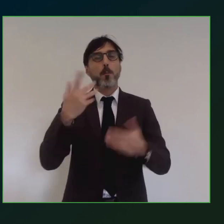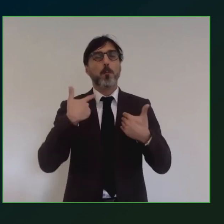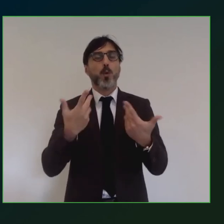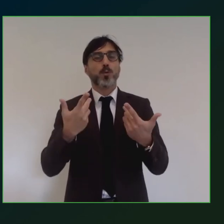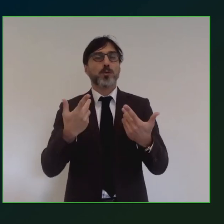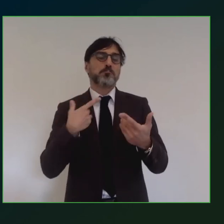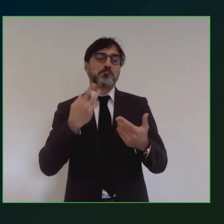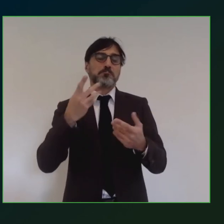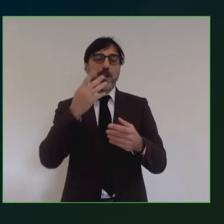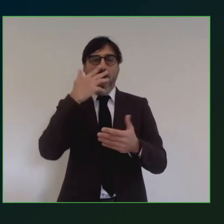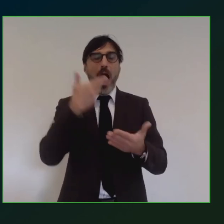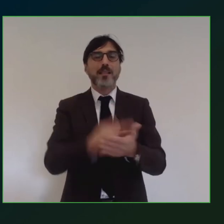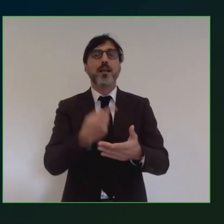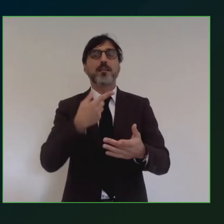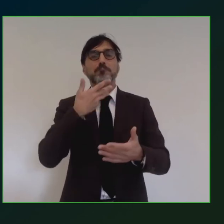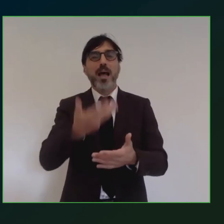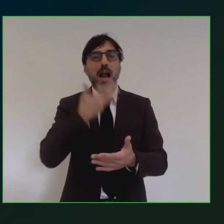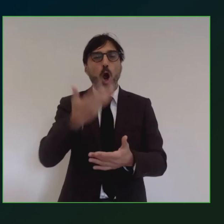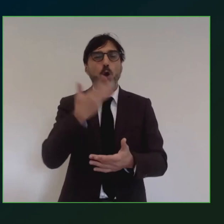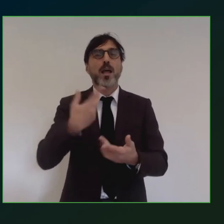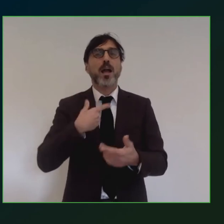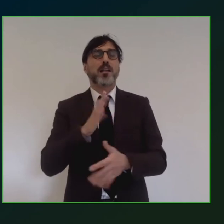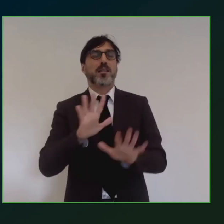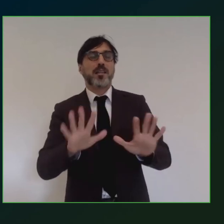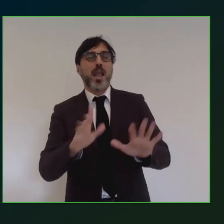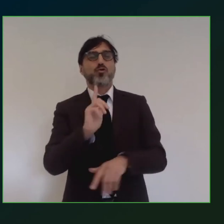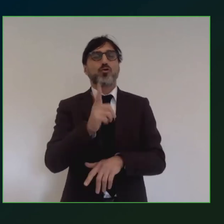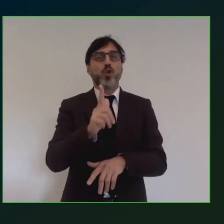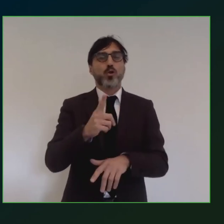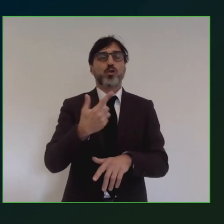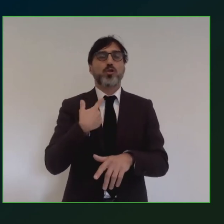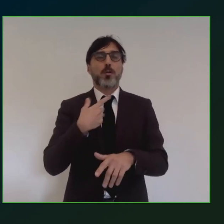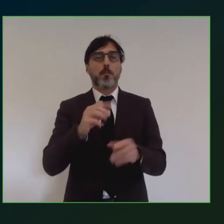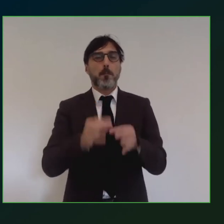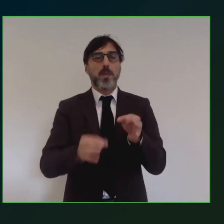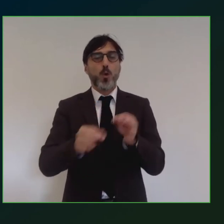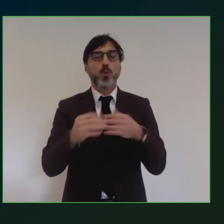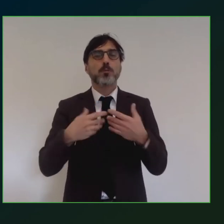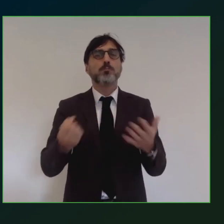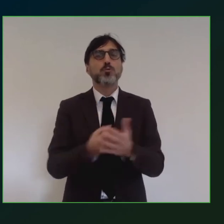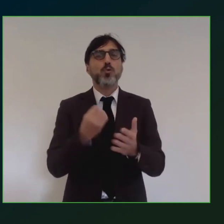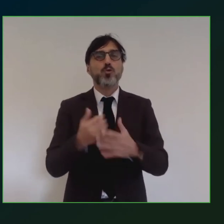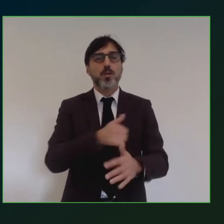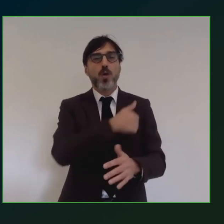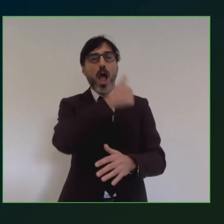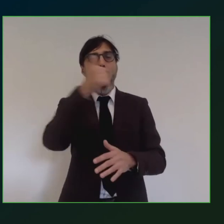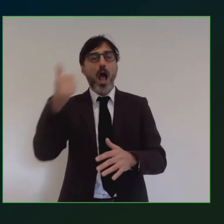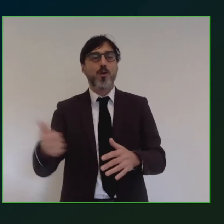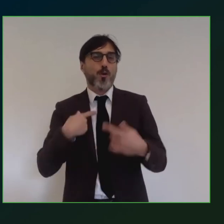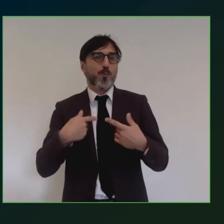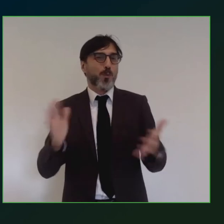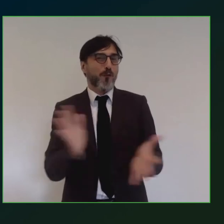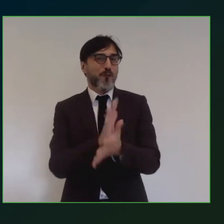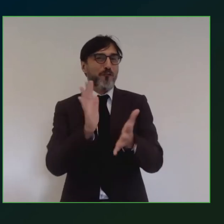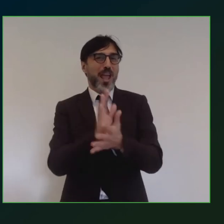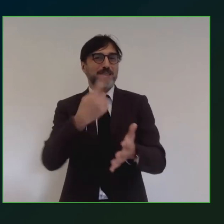minuti più o meno quello che è successo in questo anno è l'evento annuale un po' la vostra festa di e anche